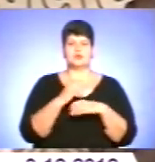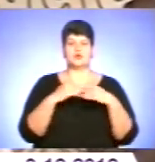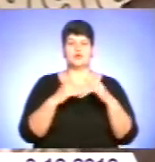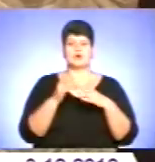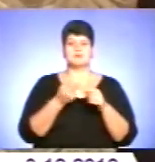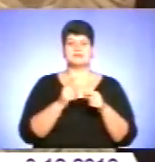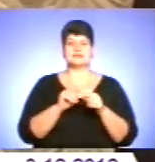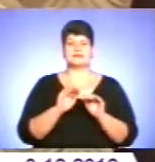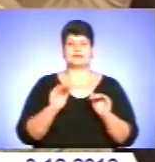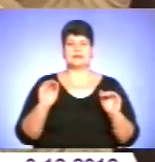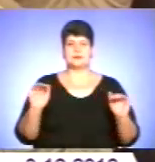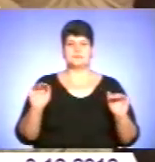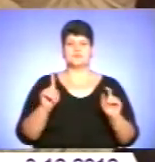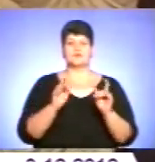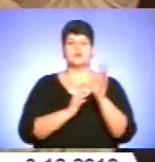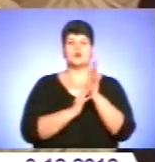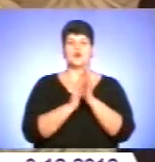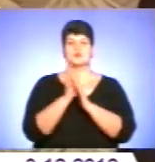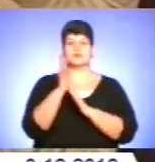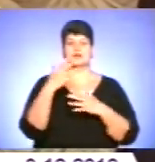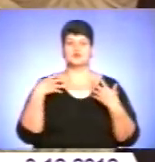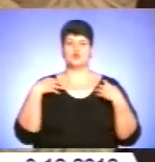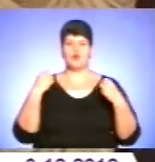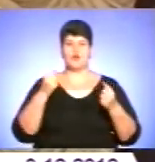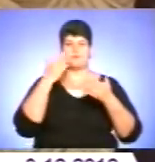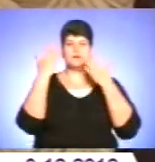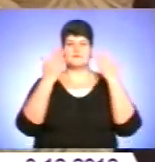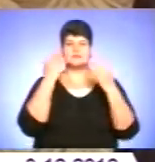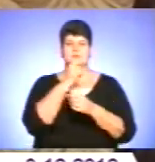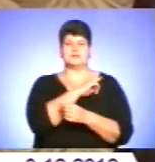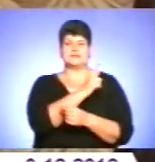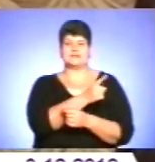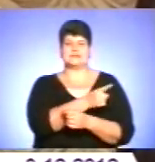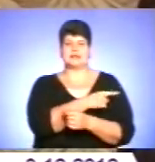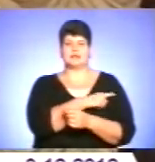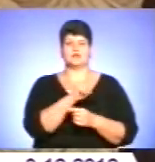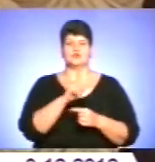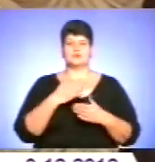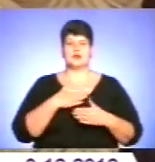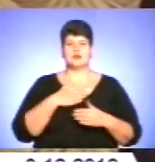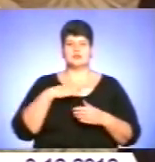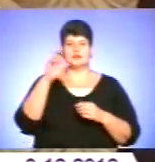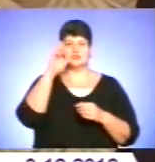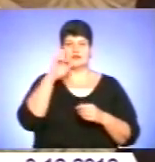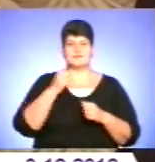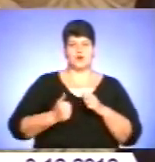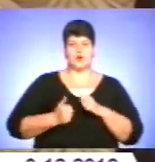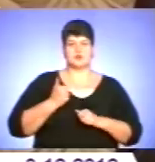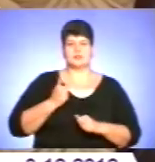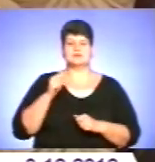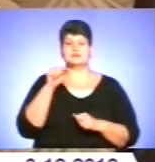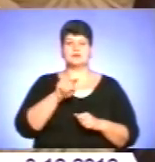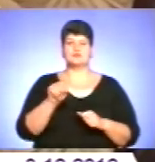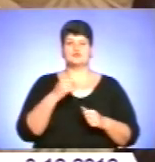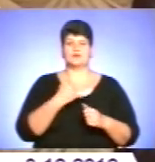дітей. Щоб ви росли здоровими, веселими, сильними і крепкими, і щоб наша держава гордилася тим, що ви